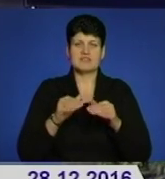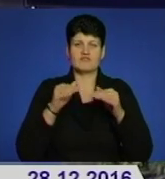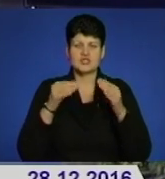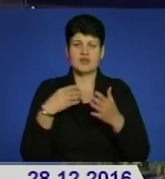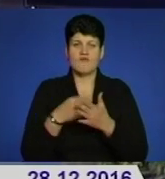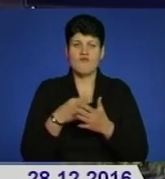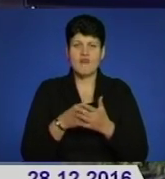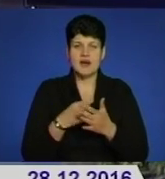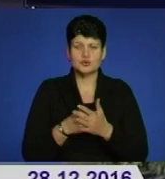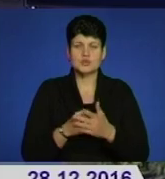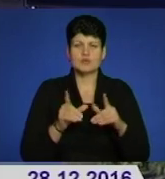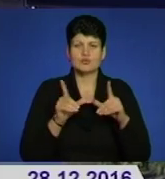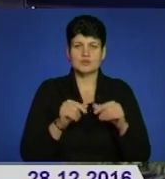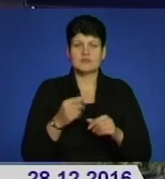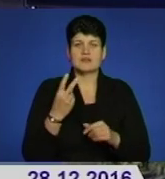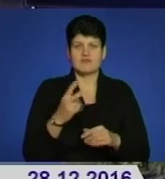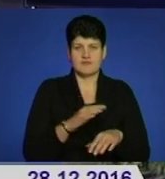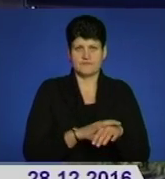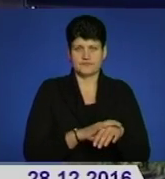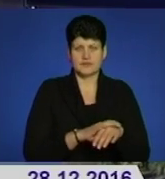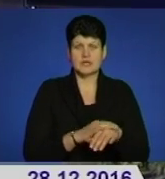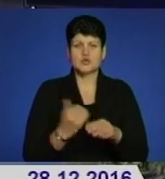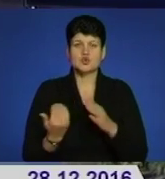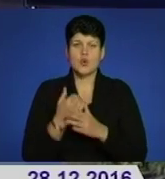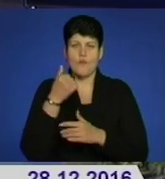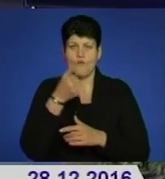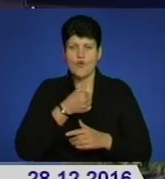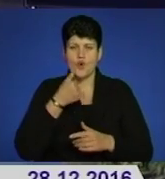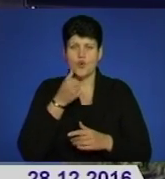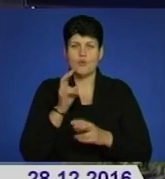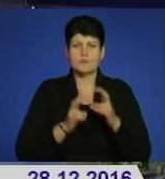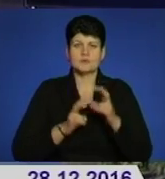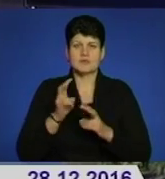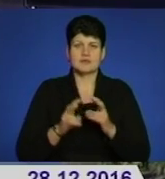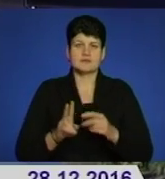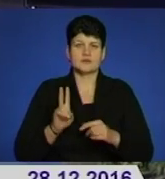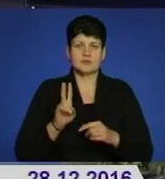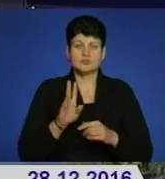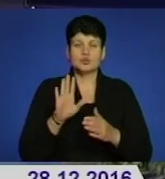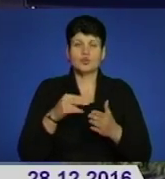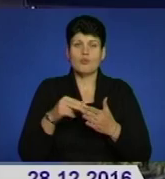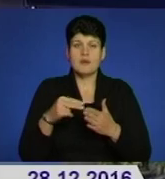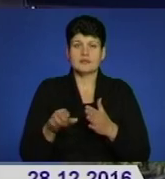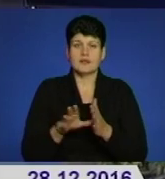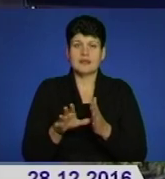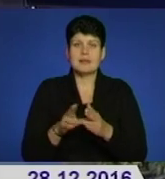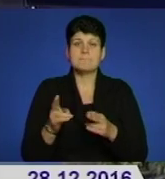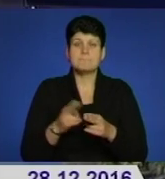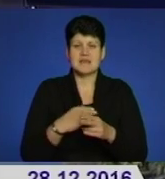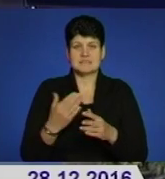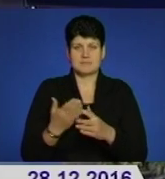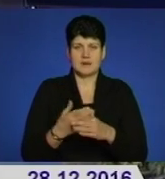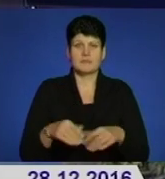насамперед аргументують двома факторами. З нового року підприємства комунального електричного транспорту кумуватимуть електроенергію без пільги.